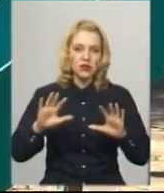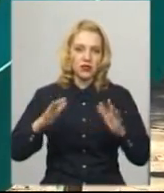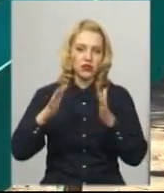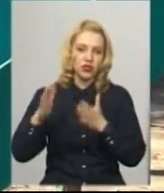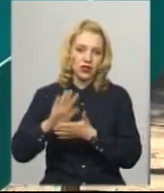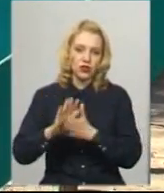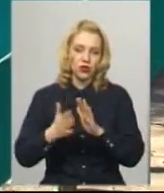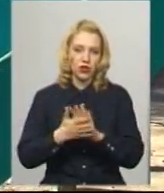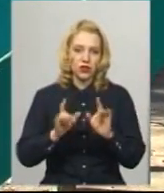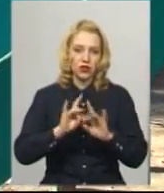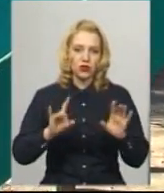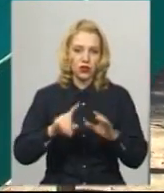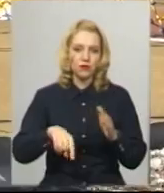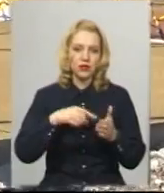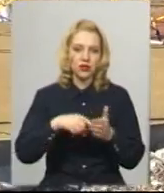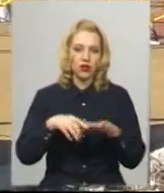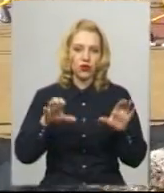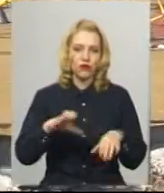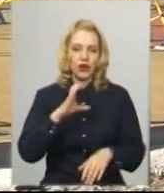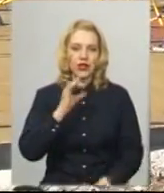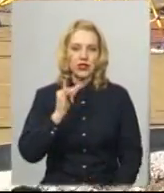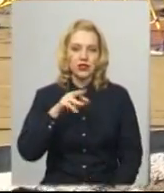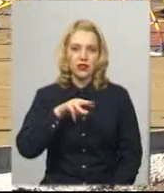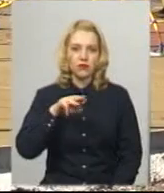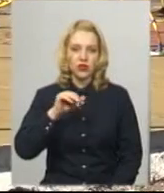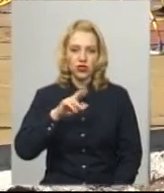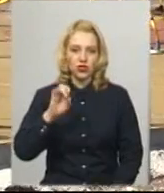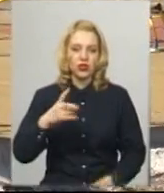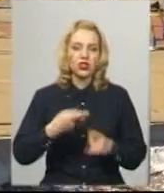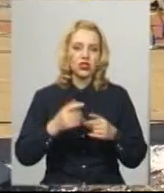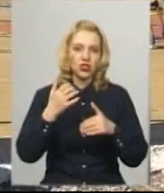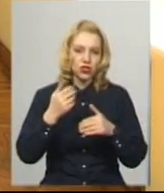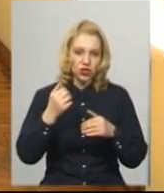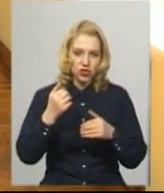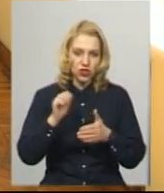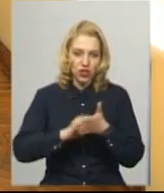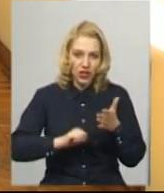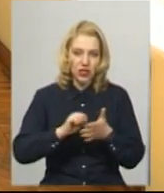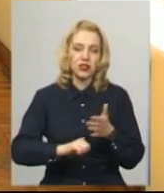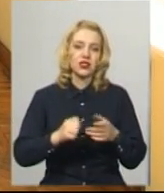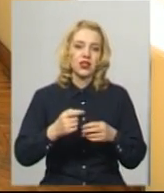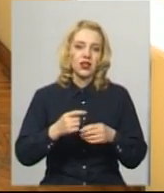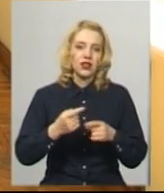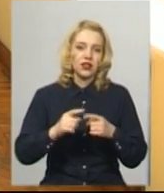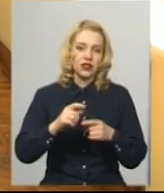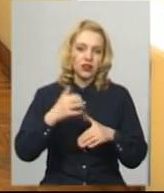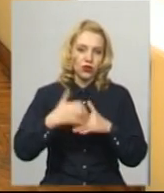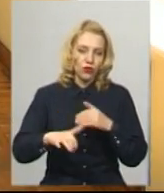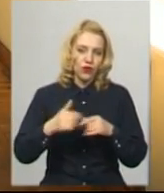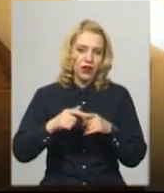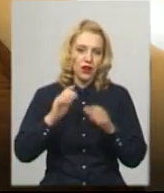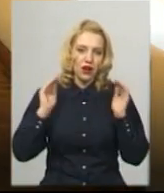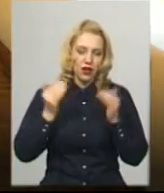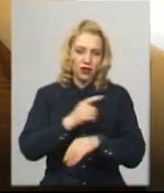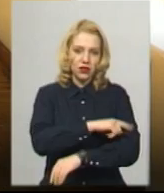Хмельницький міський голова Олександр Сомчишин через ігнорування жителями міста карантину. Встановлено обмеження для